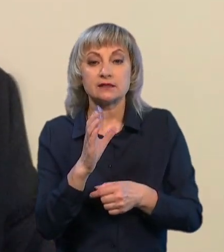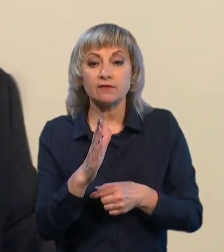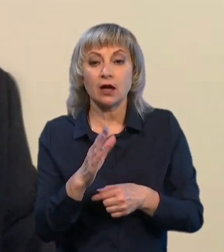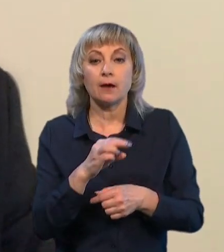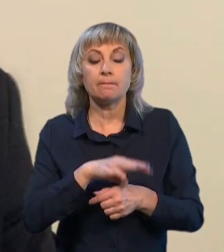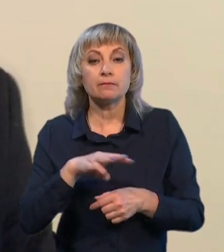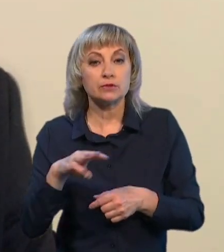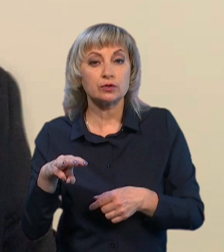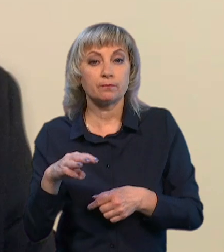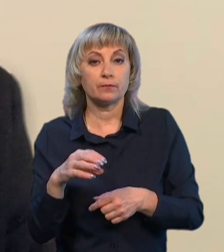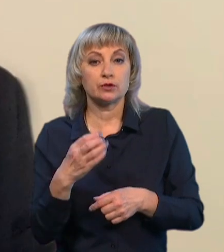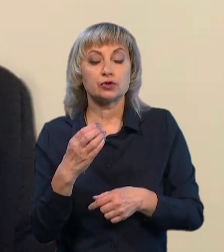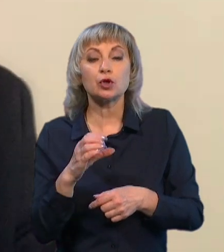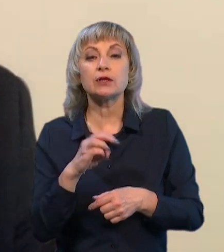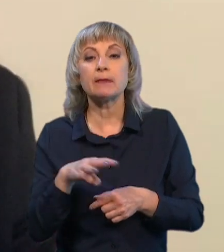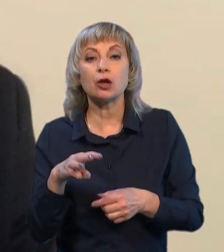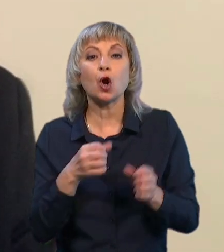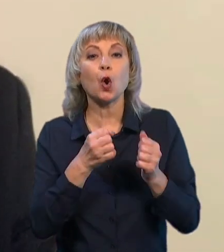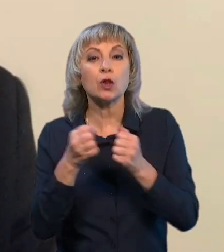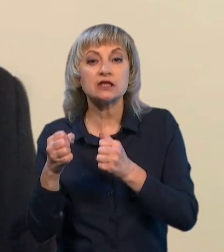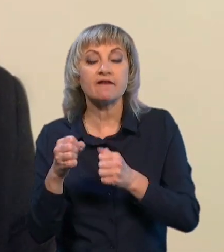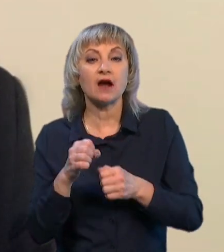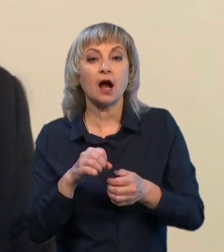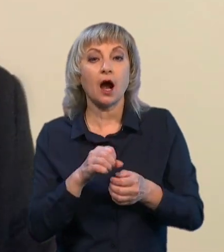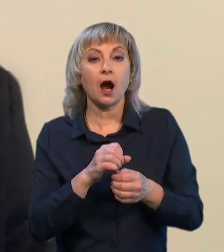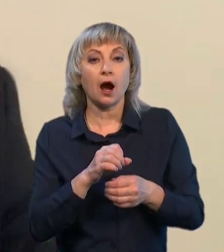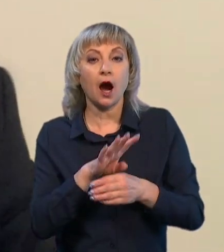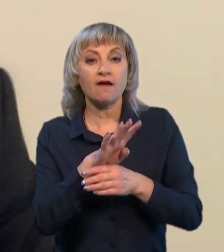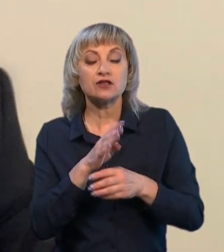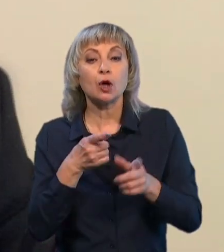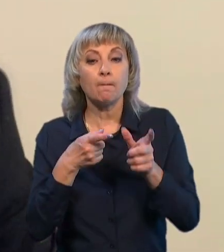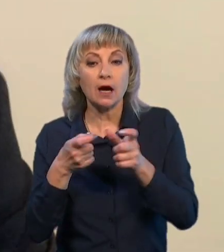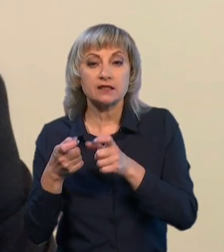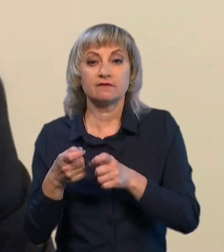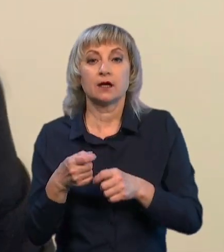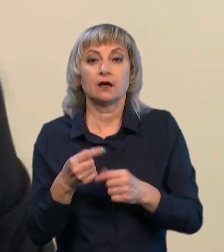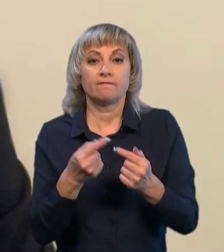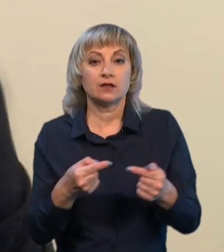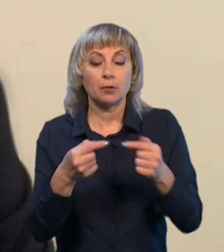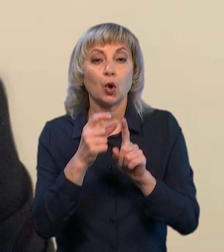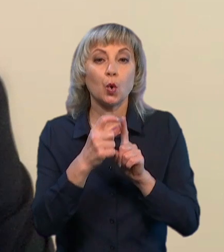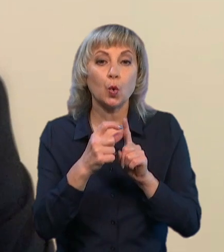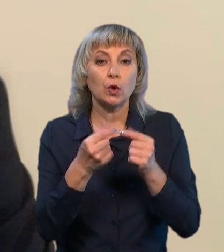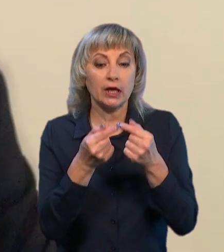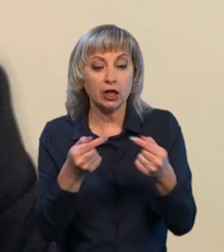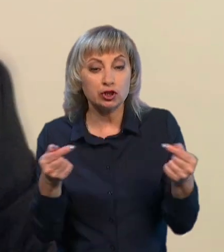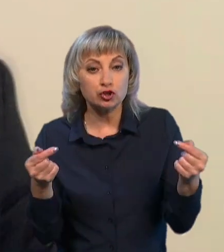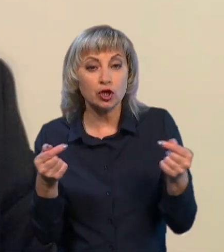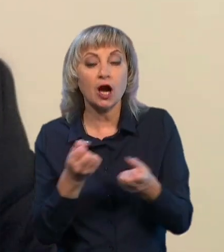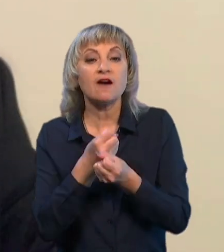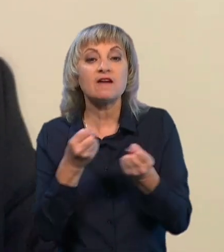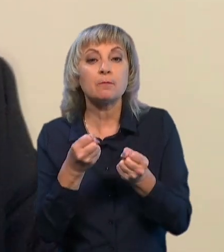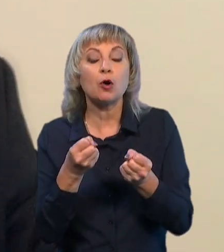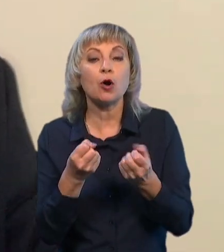мільйони для кулеметів, автоматів, відповідно, і куль, і інших вибухових